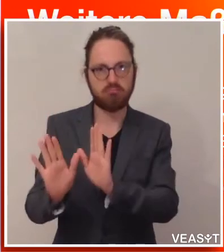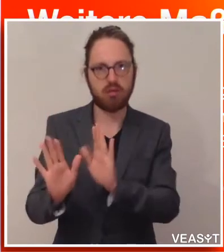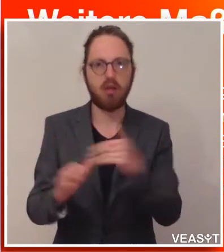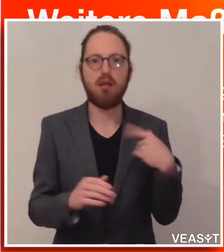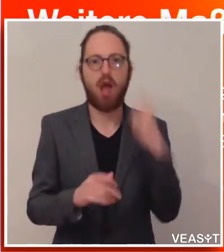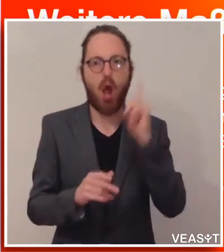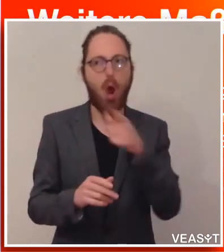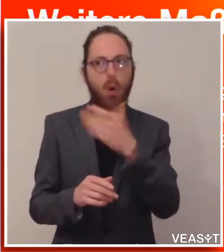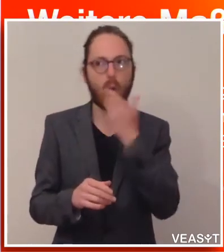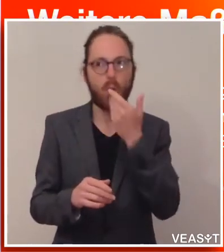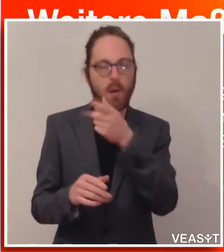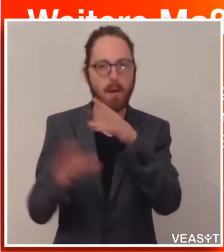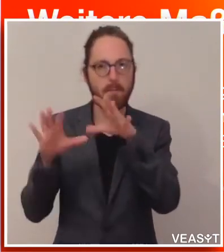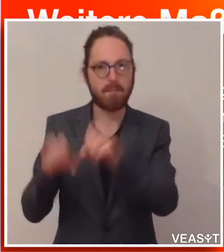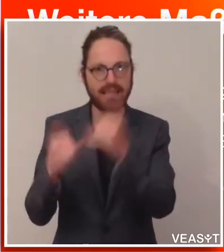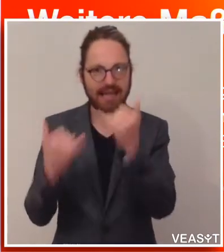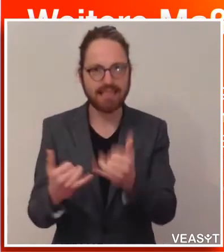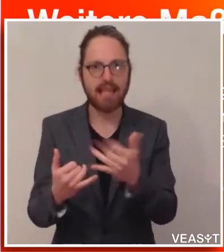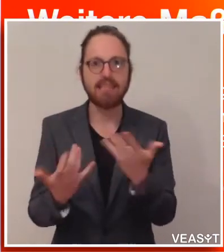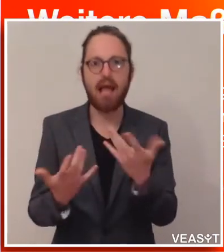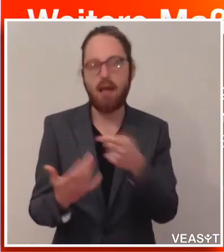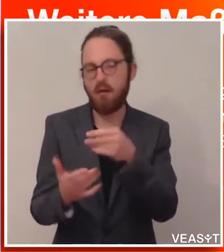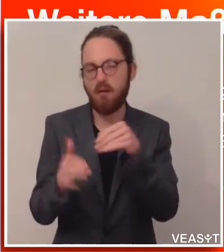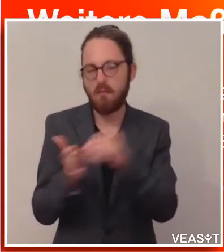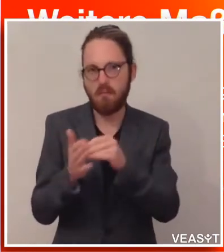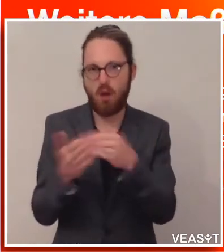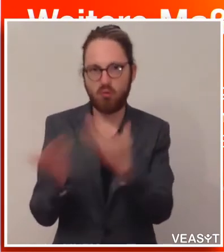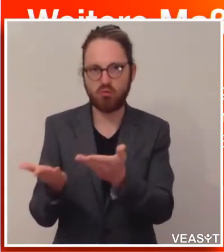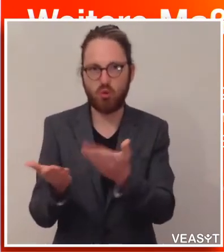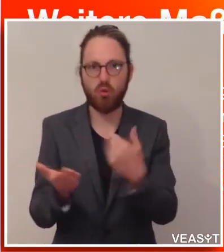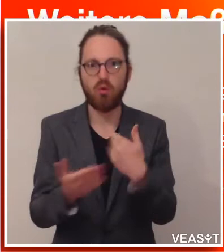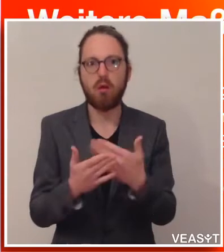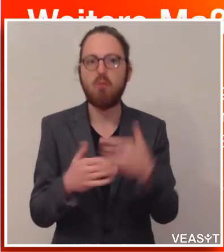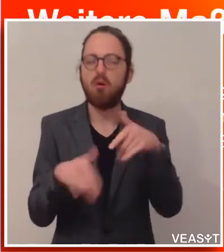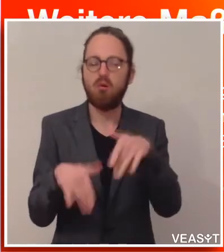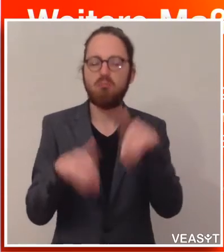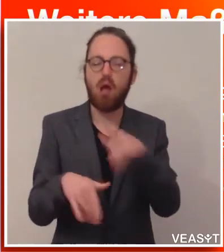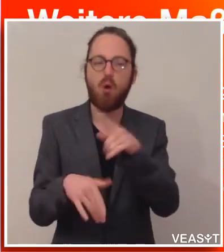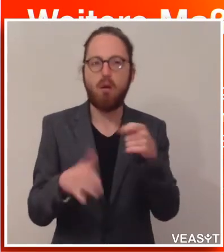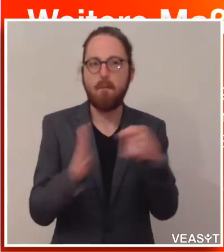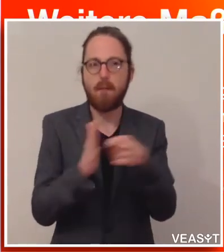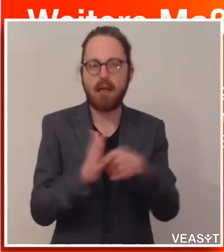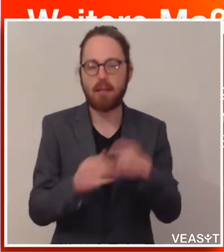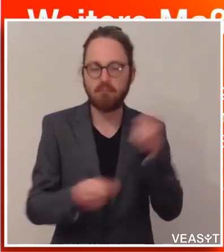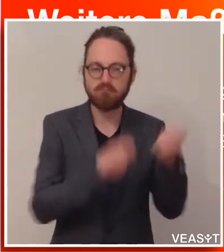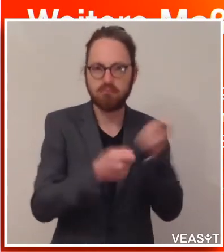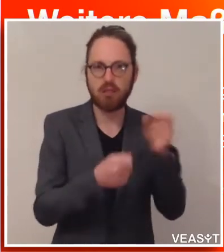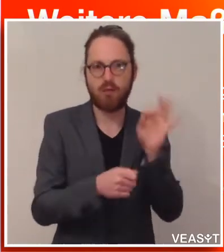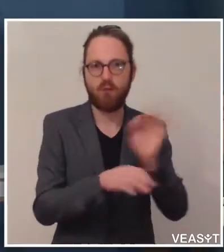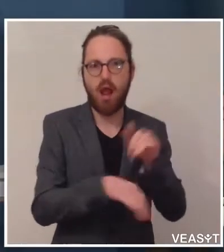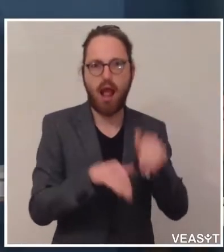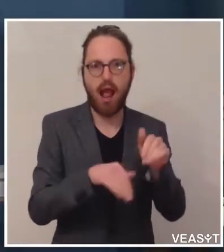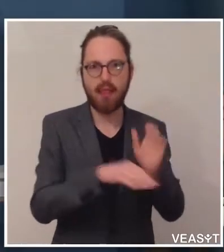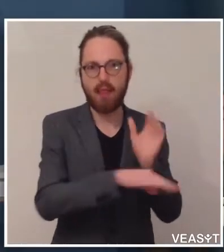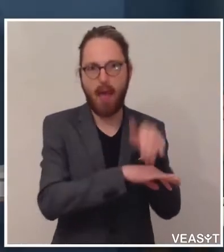oder nicht alle Betten belegt. Und deshalb werden wir hier auch die Kompensationsmaßnahmen vornehmen. Das Gleiche gilt natürlich auch für alle jene